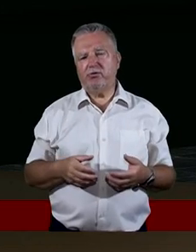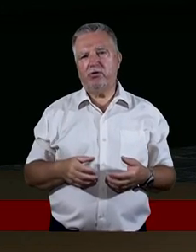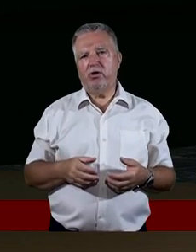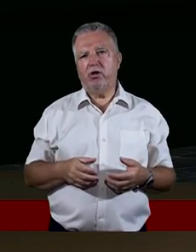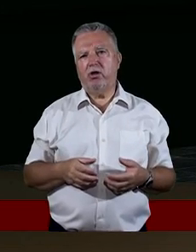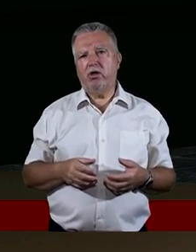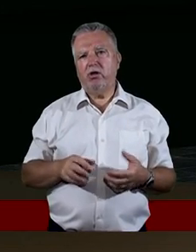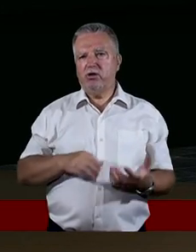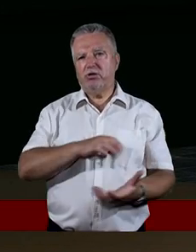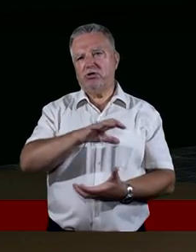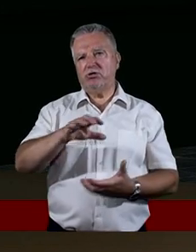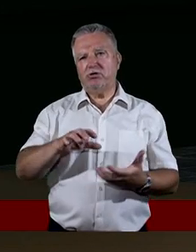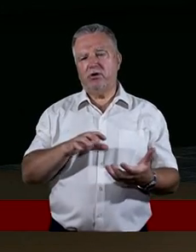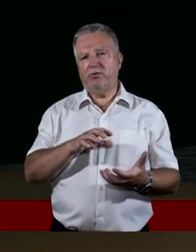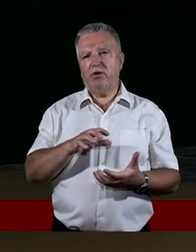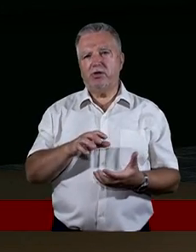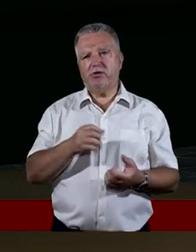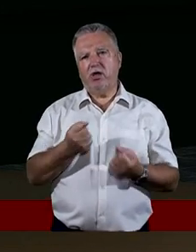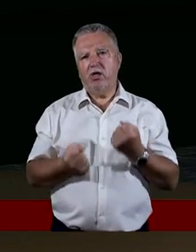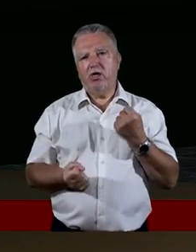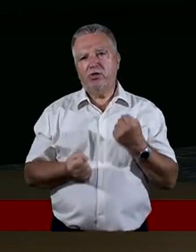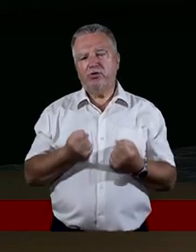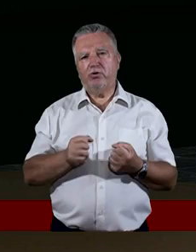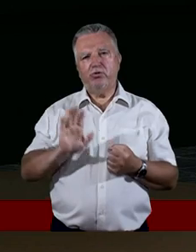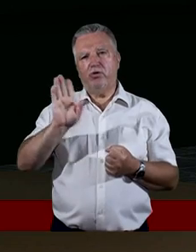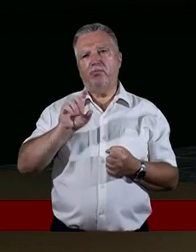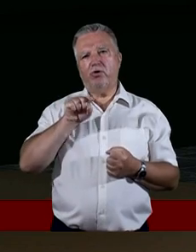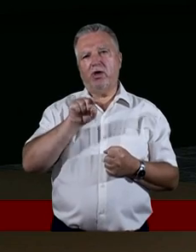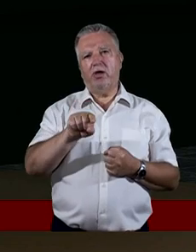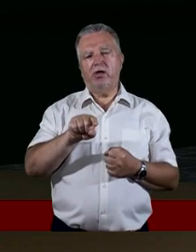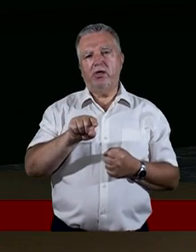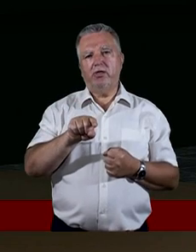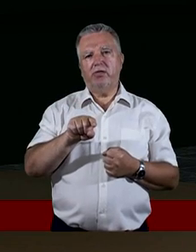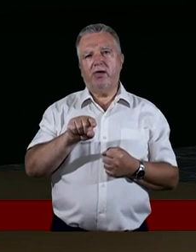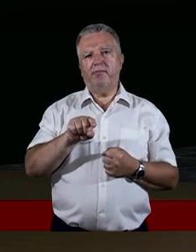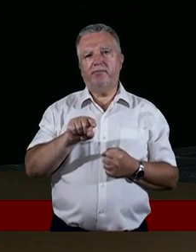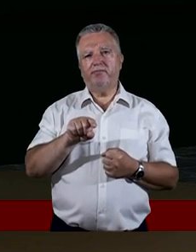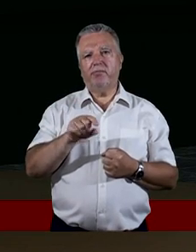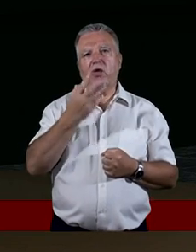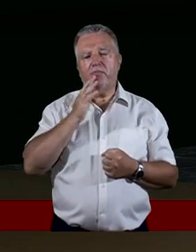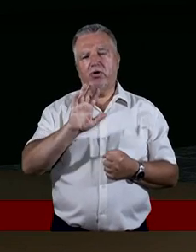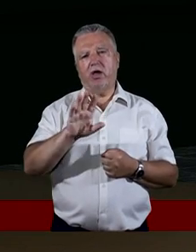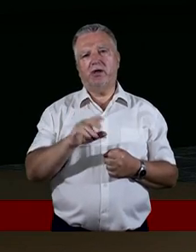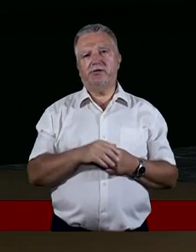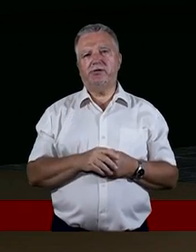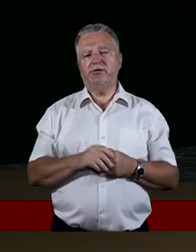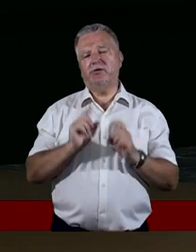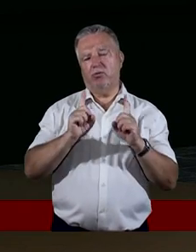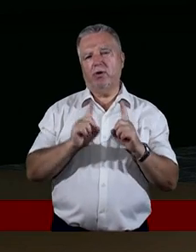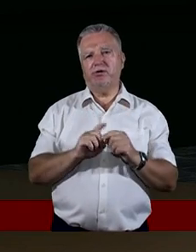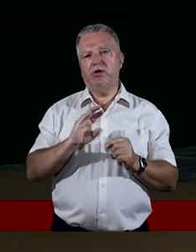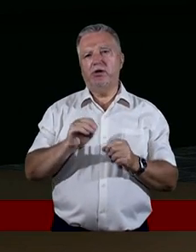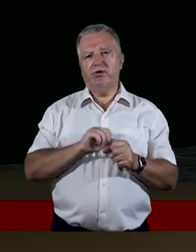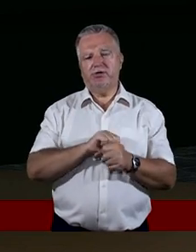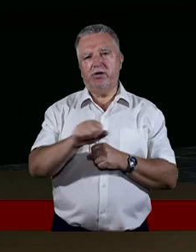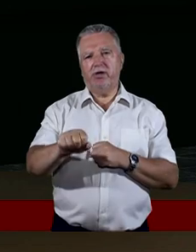zaświeczone, gdzie praktycznie, no ciężko tego Pana Boga tam no usłyszeć, zobaczyć, dostrzec w